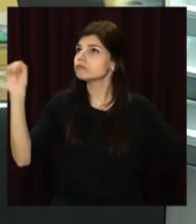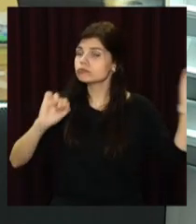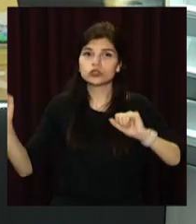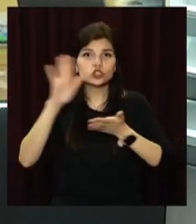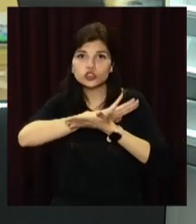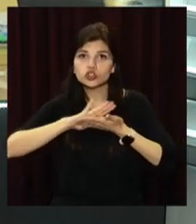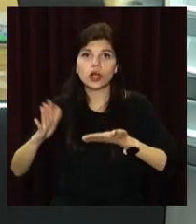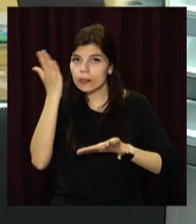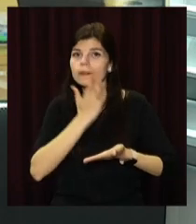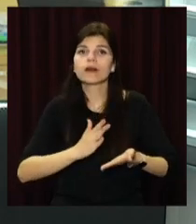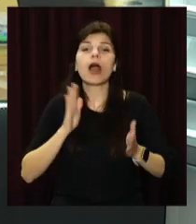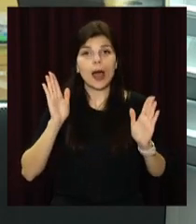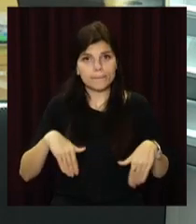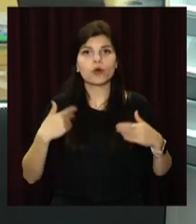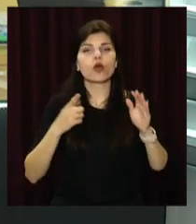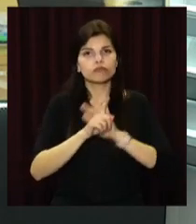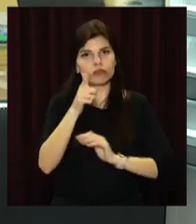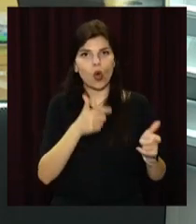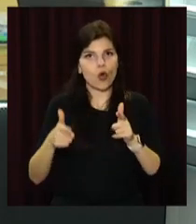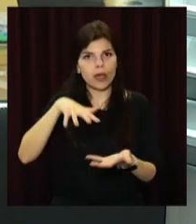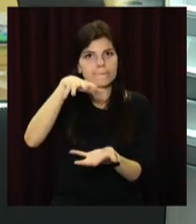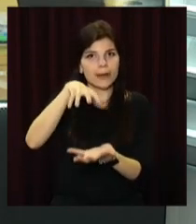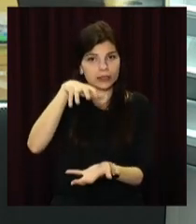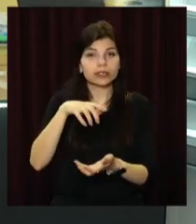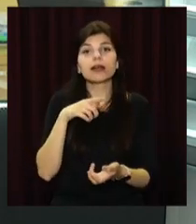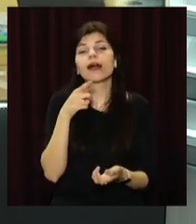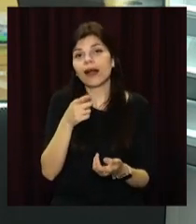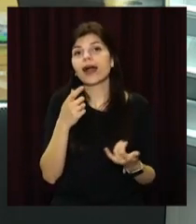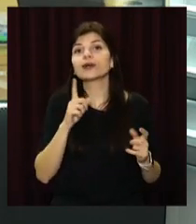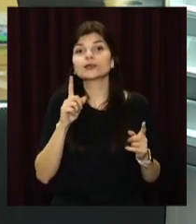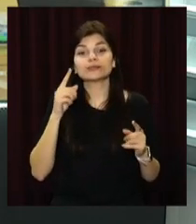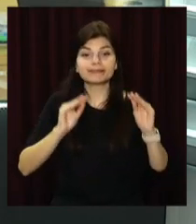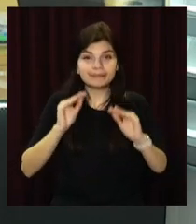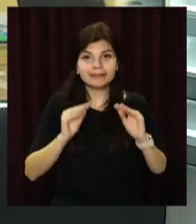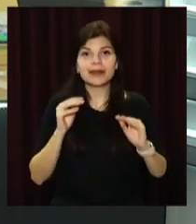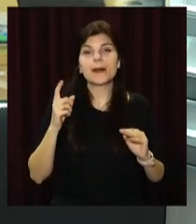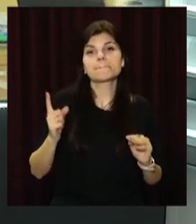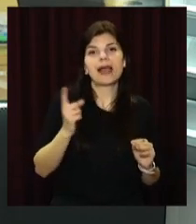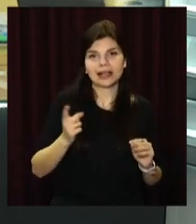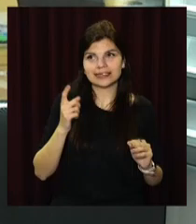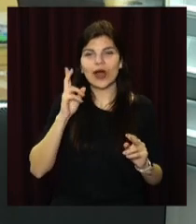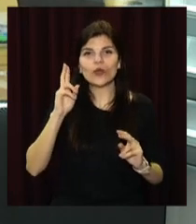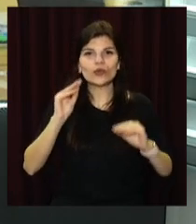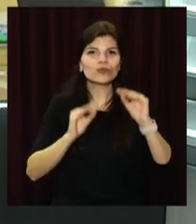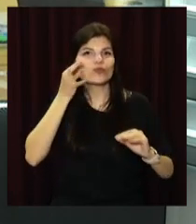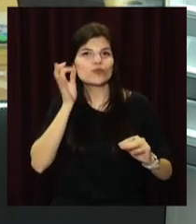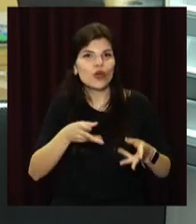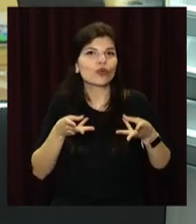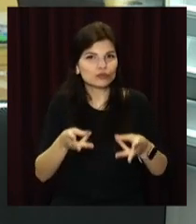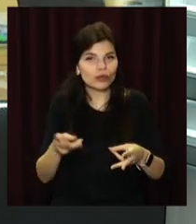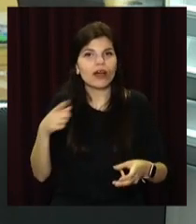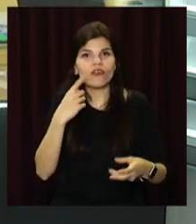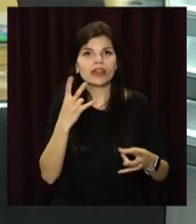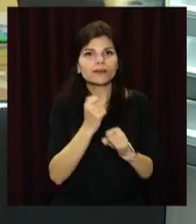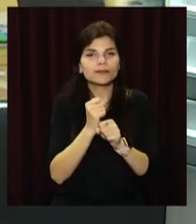а вже потім – здавати до приготування пасок. Аби додати креативу святковому колічу, майстрині радять творчо підійти до оздоблення Великоднього